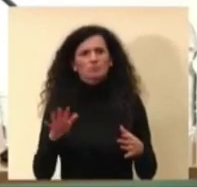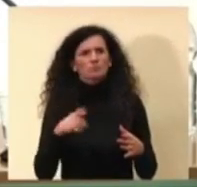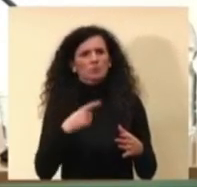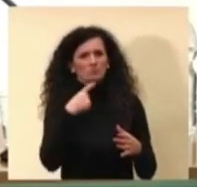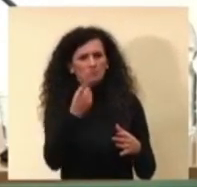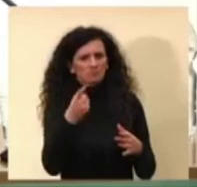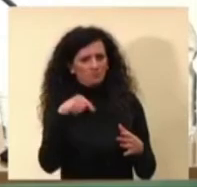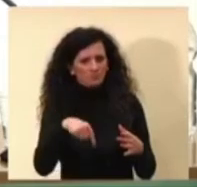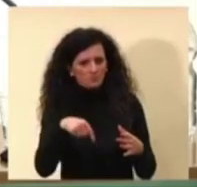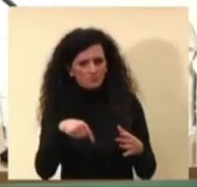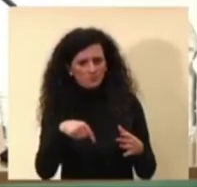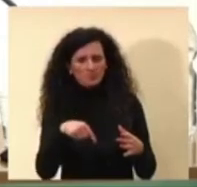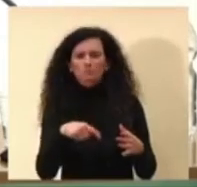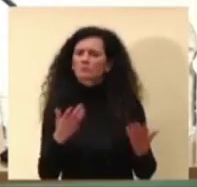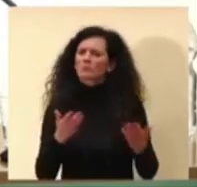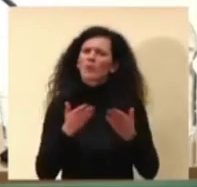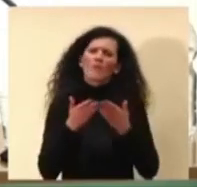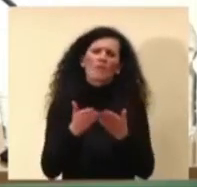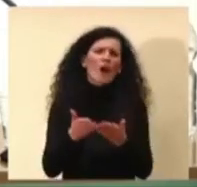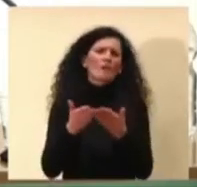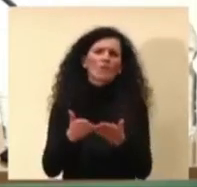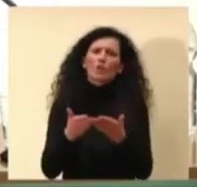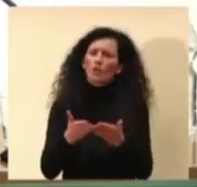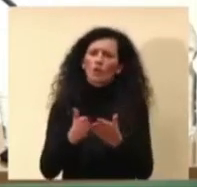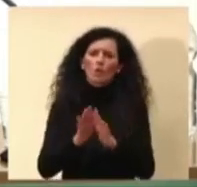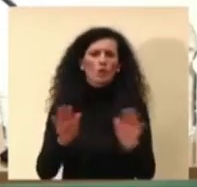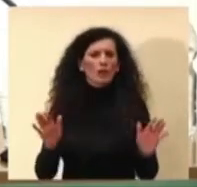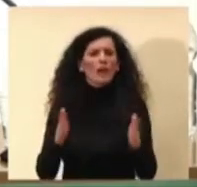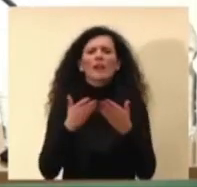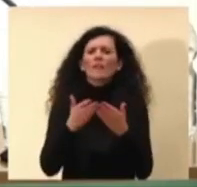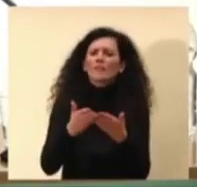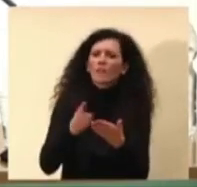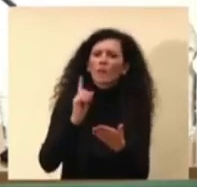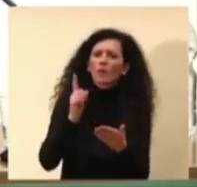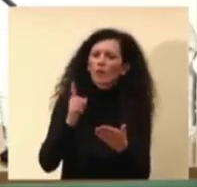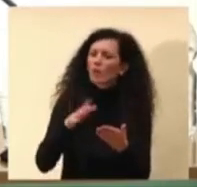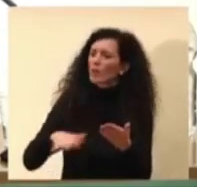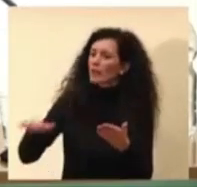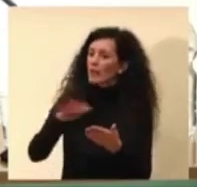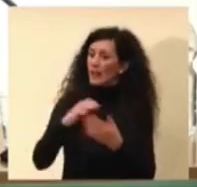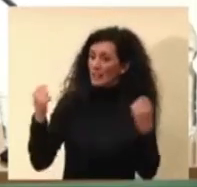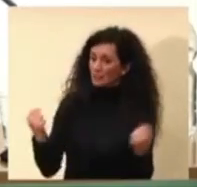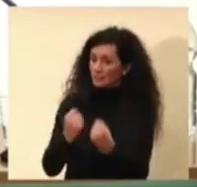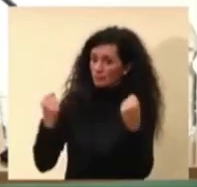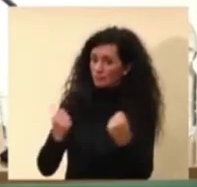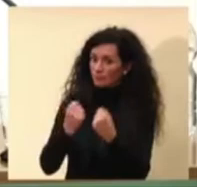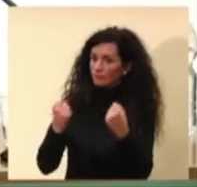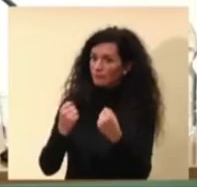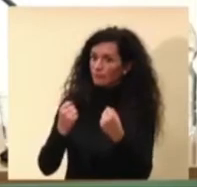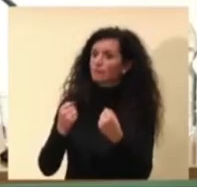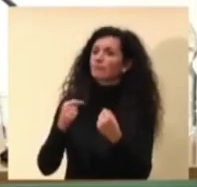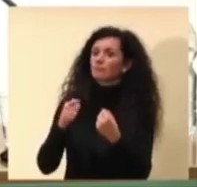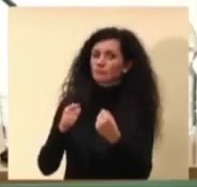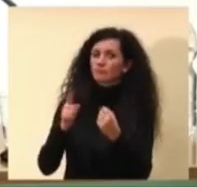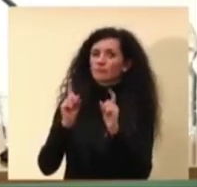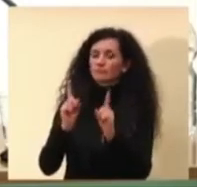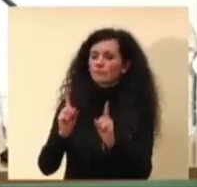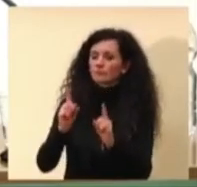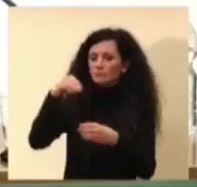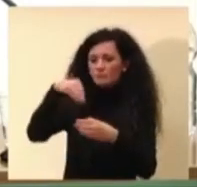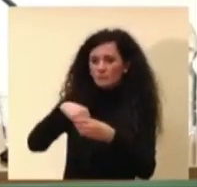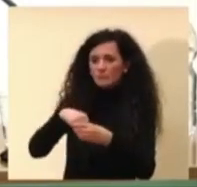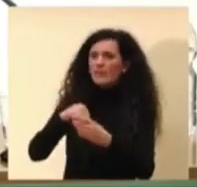chiaramente a favore di tutte quelle iniziative che vengono condotte a livello nazionale, quindi